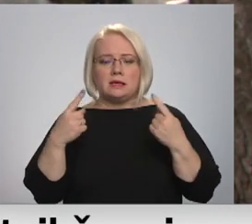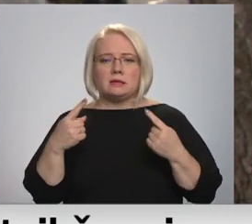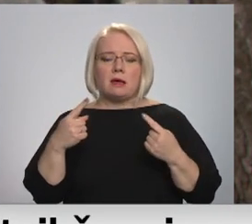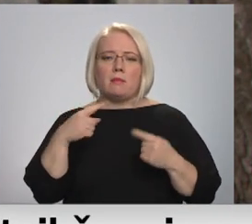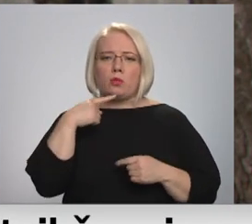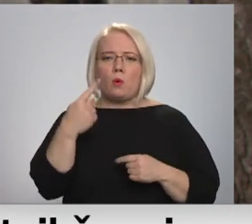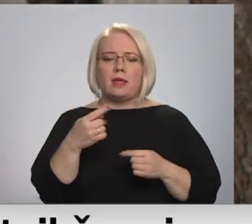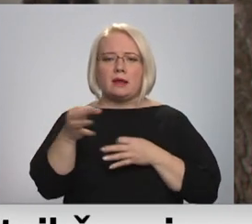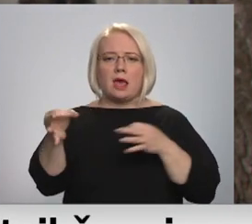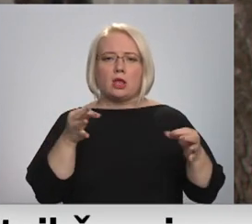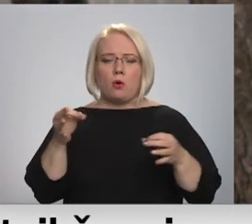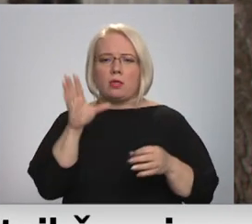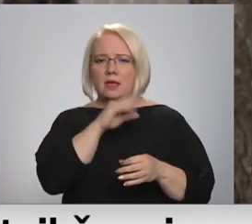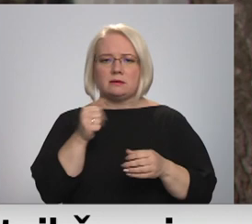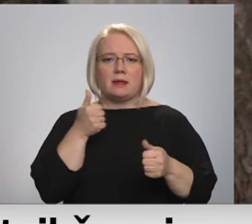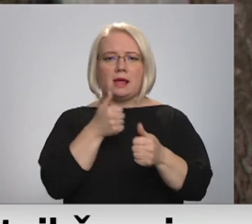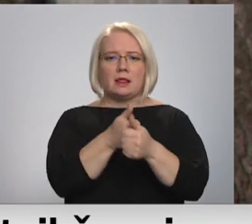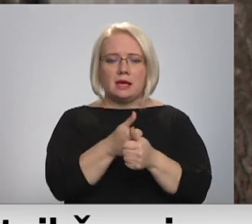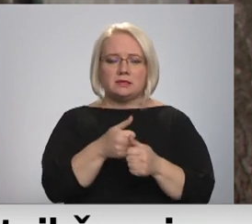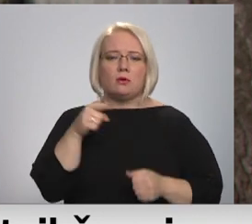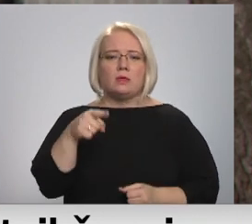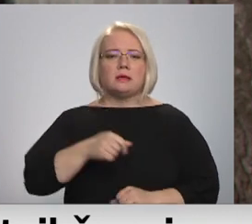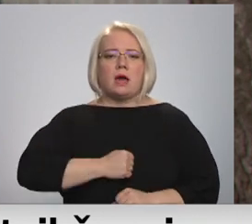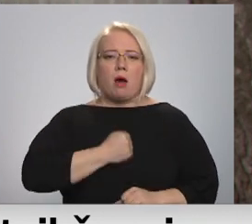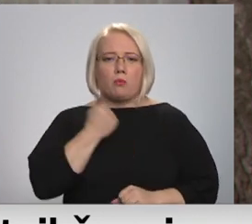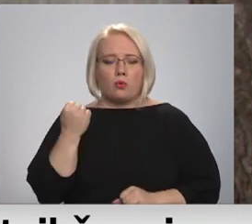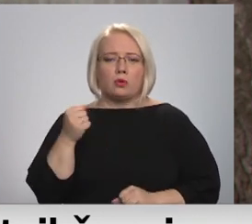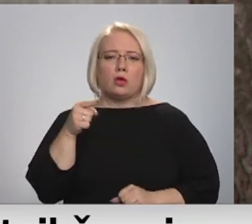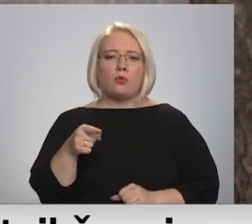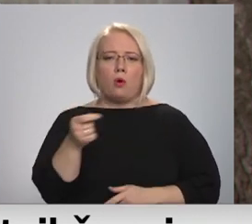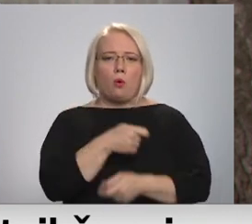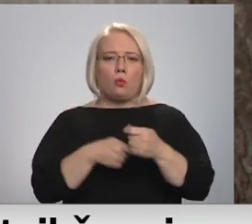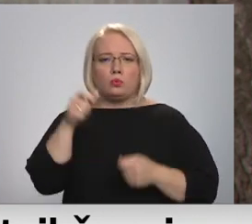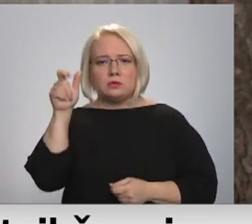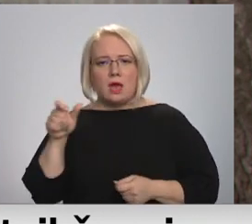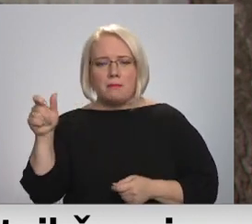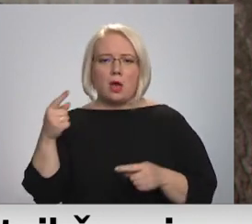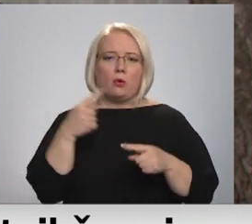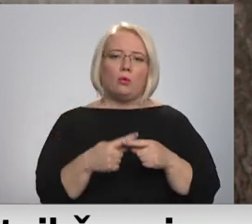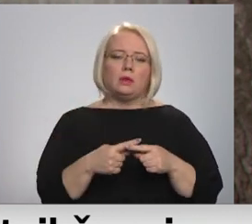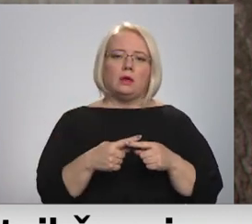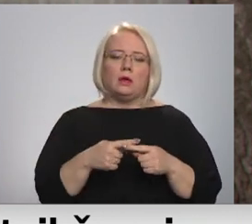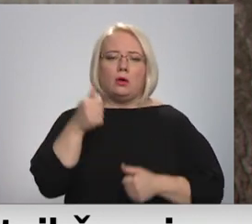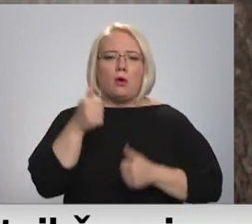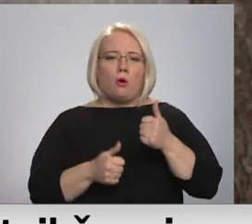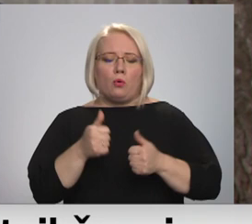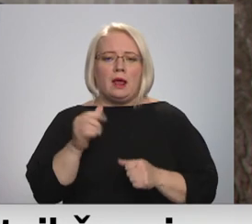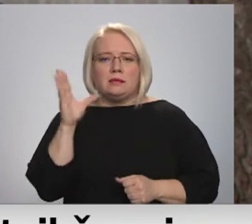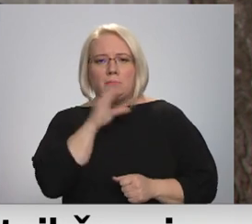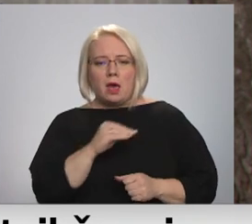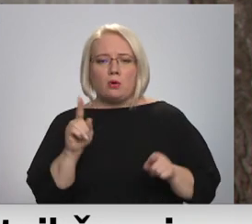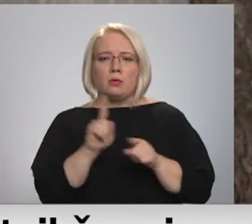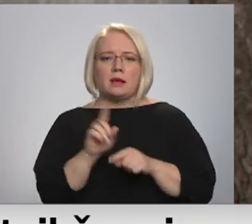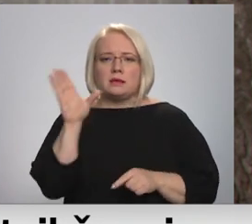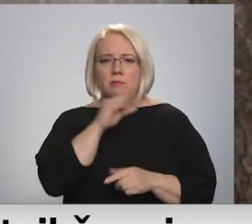reģionos netiek līdzi, kas apgrūtina šo uzņēmēju un konkurētspēju un arī